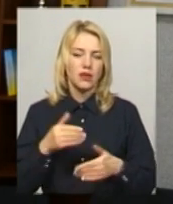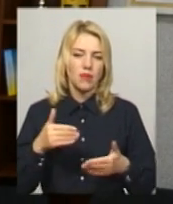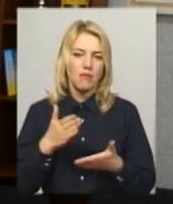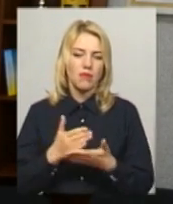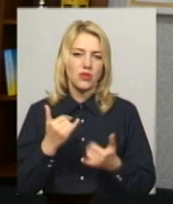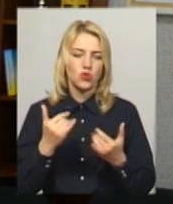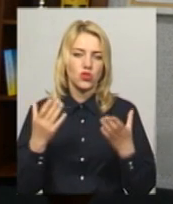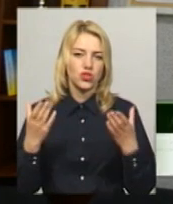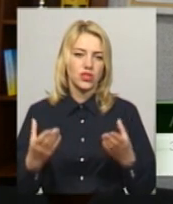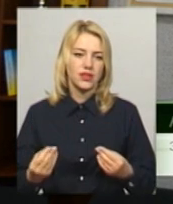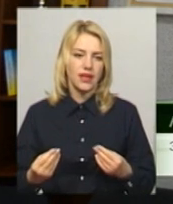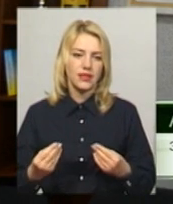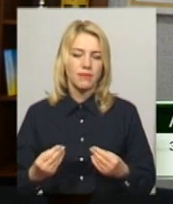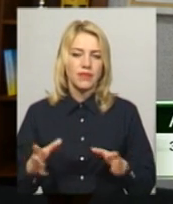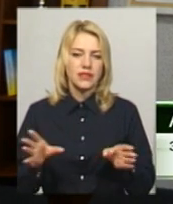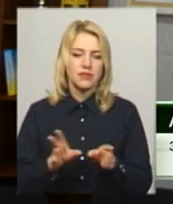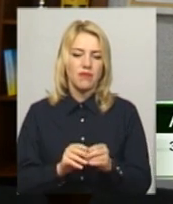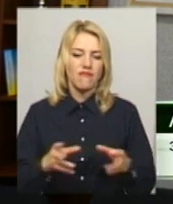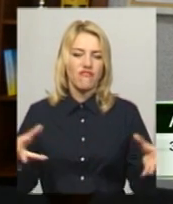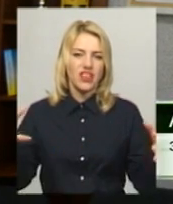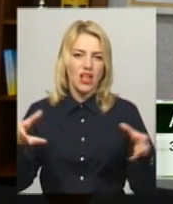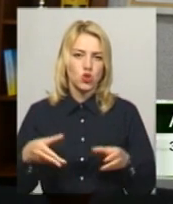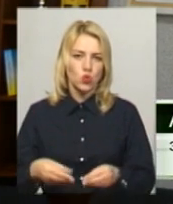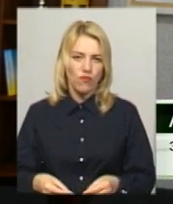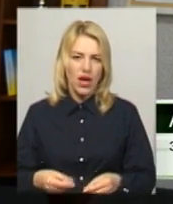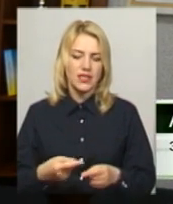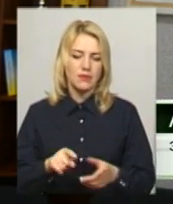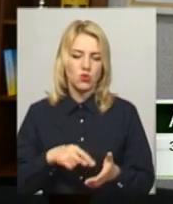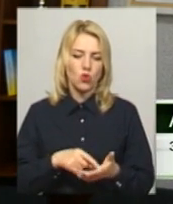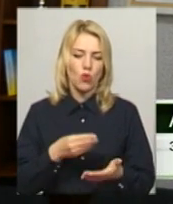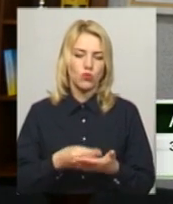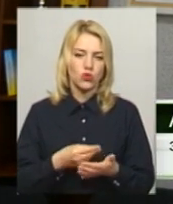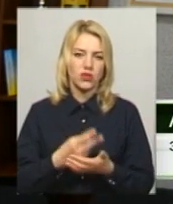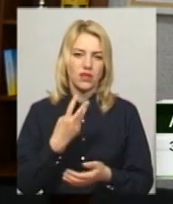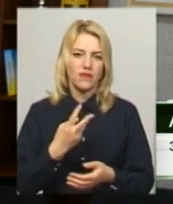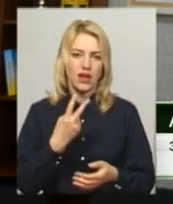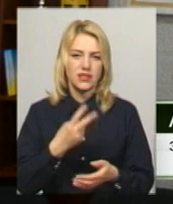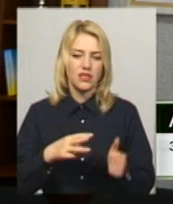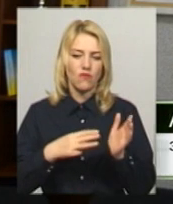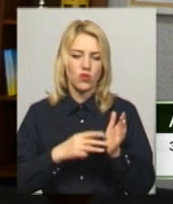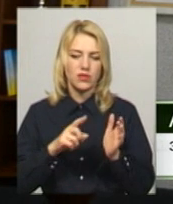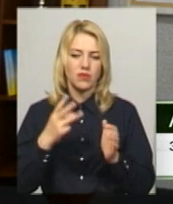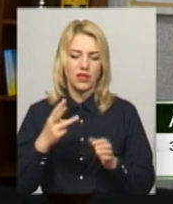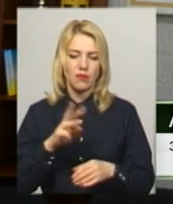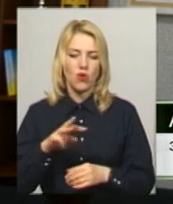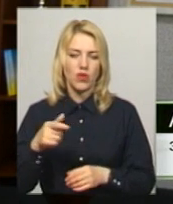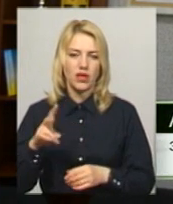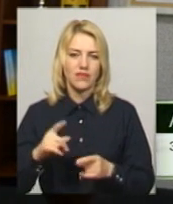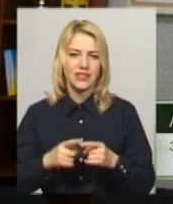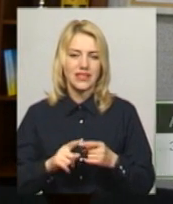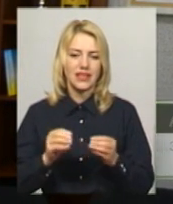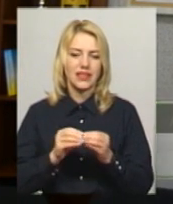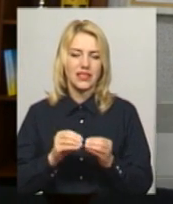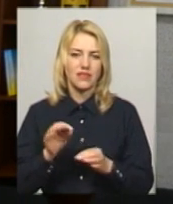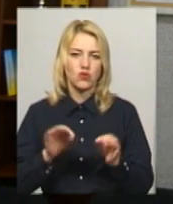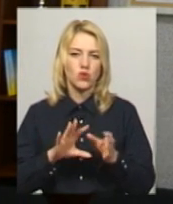сьогоднішній день співфінансування з міського бюджету 28,3 мільйони гривень. Це становить 10% від загально